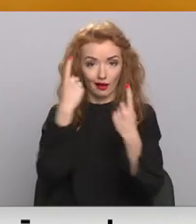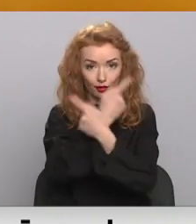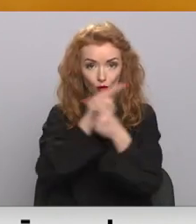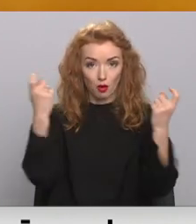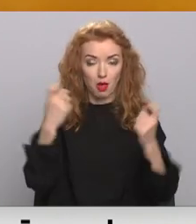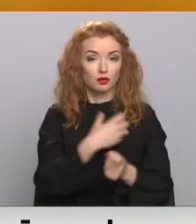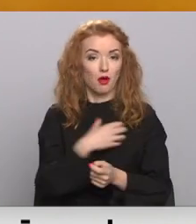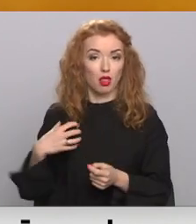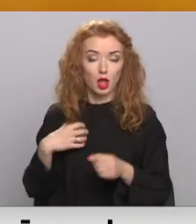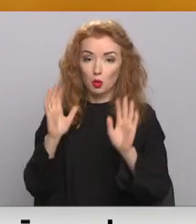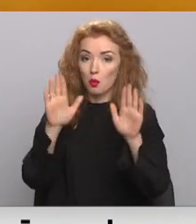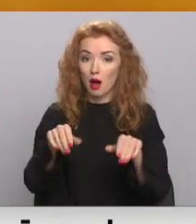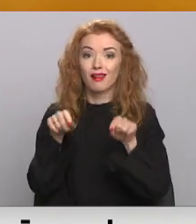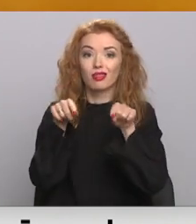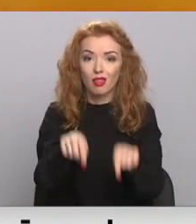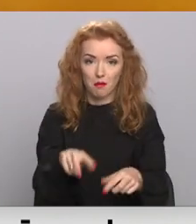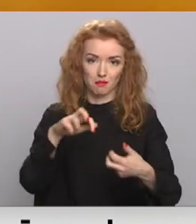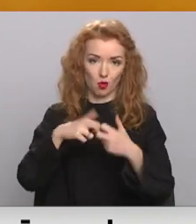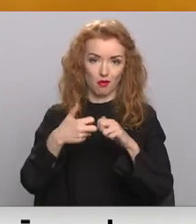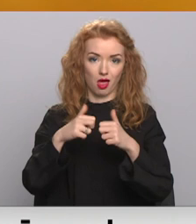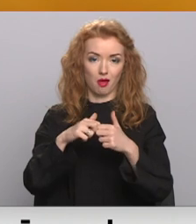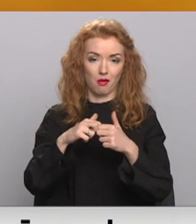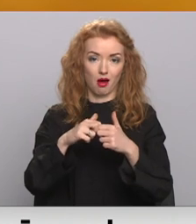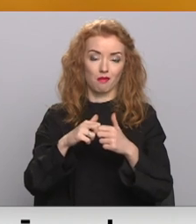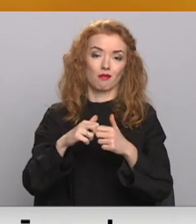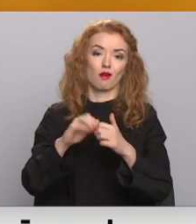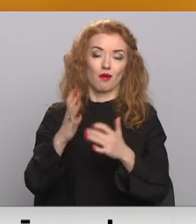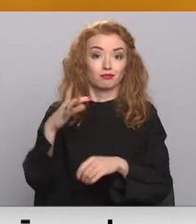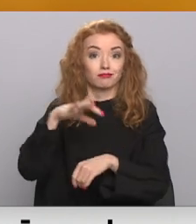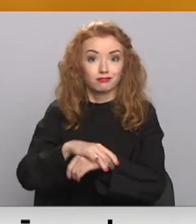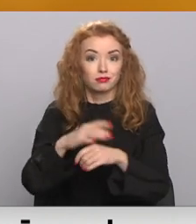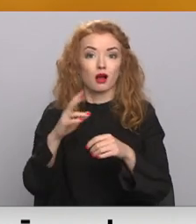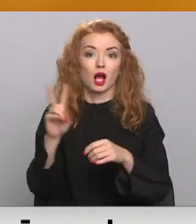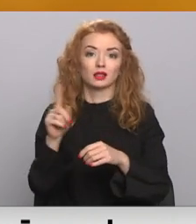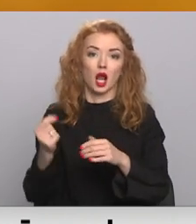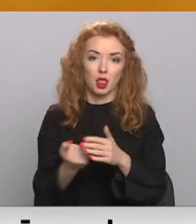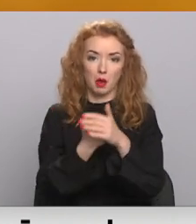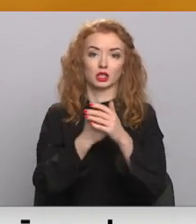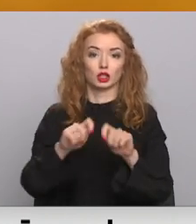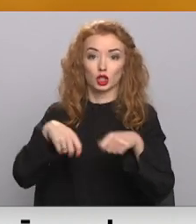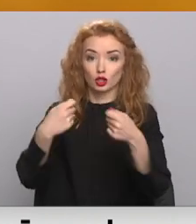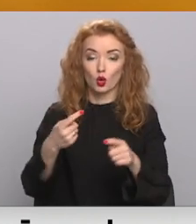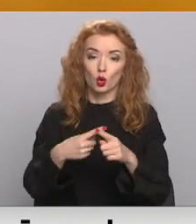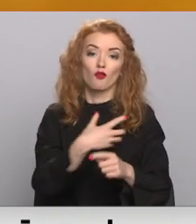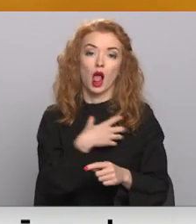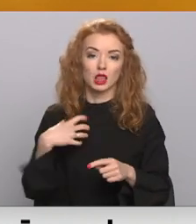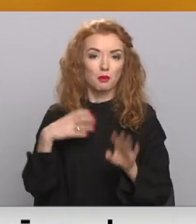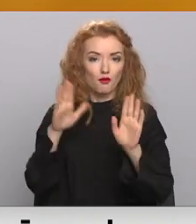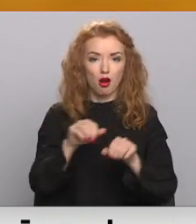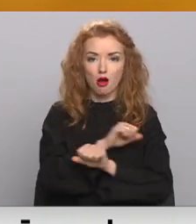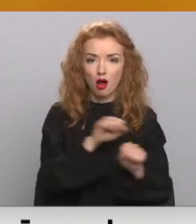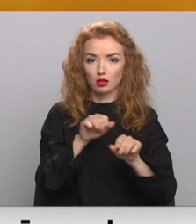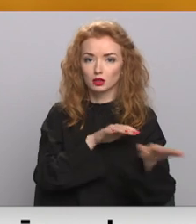valdību pār tām problēmām vai kolīzijām, kas ir atbalstasniegšanā, un valdību varēs reaģēt